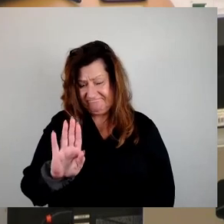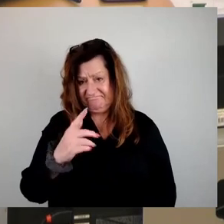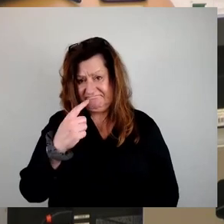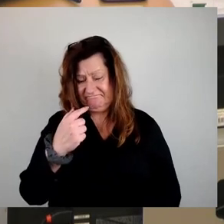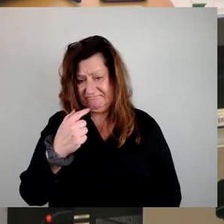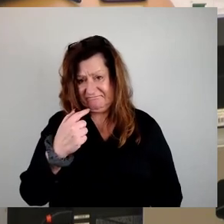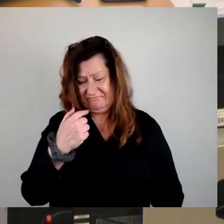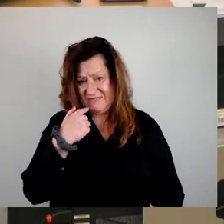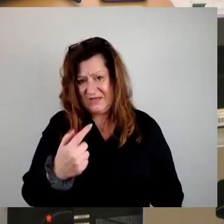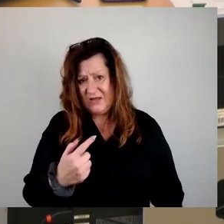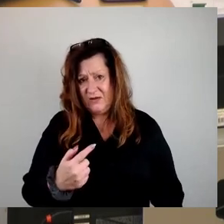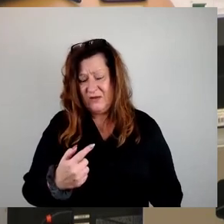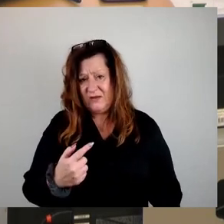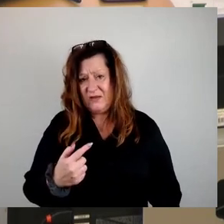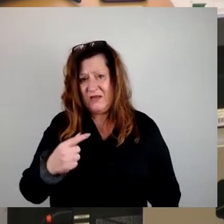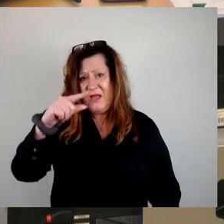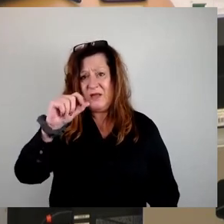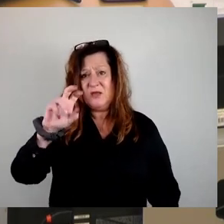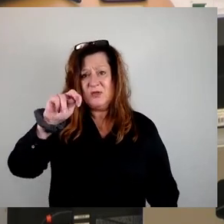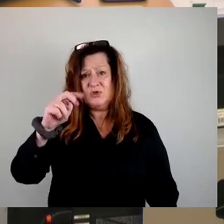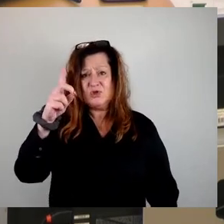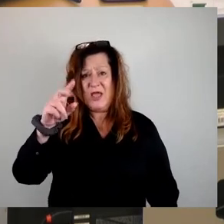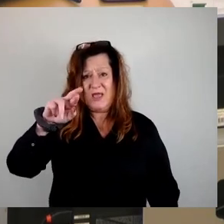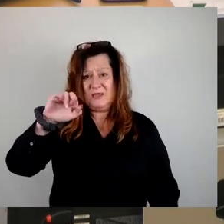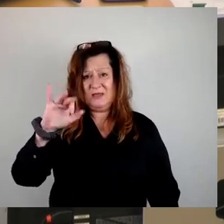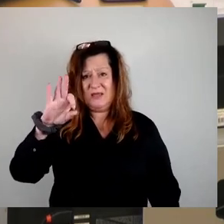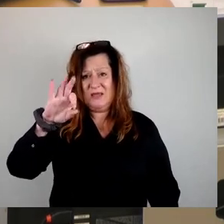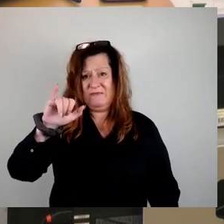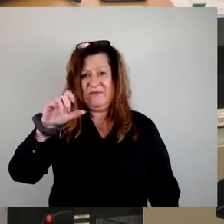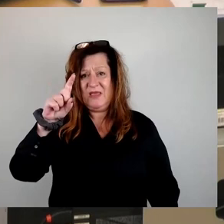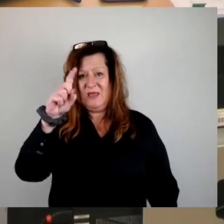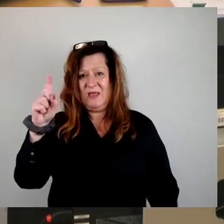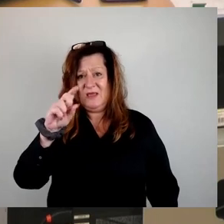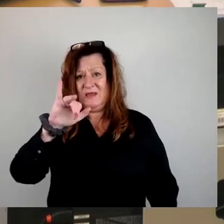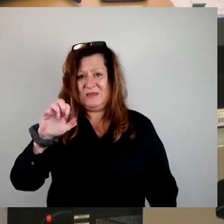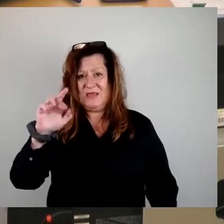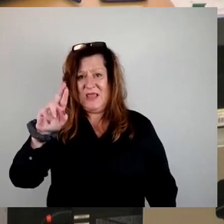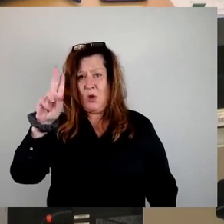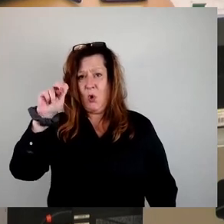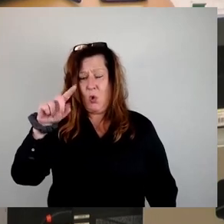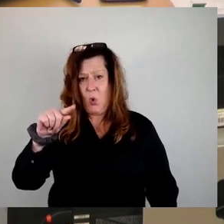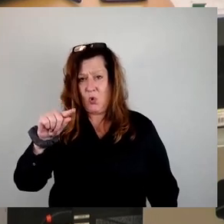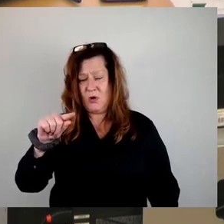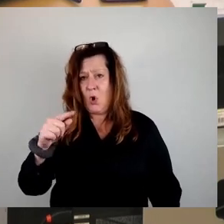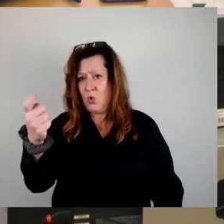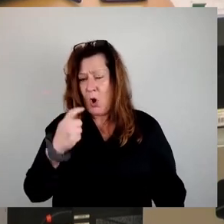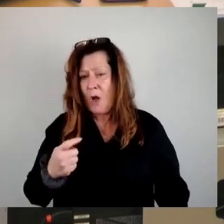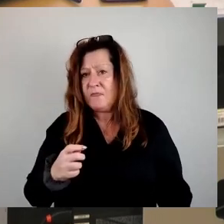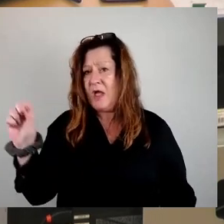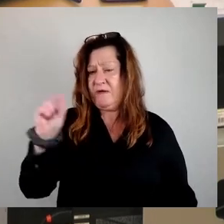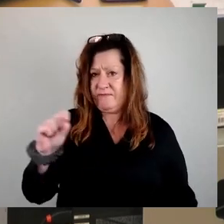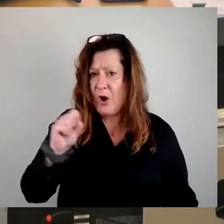Gentrifizierung deshalb droht, weil wir ganze Wohngebiete eben auch mit